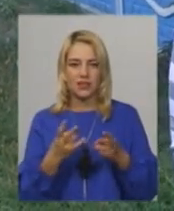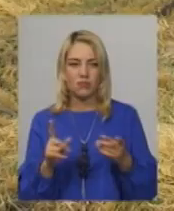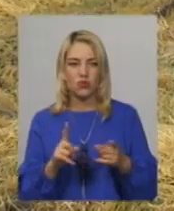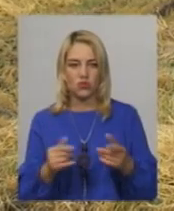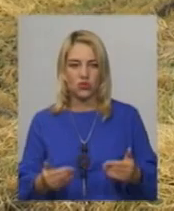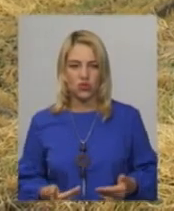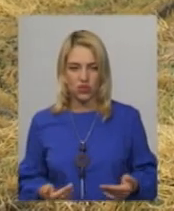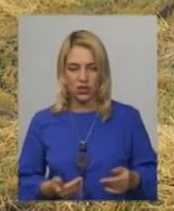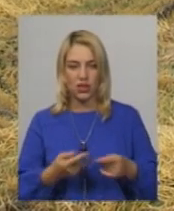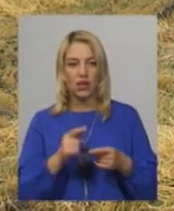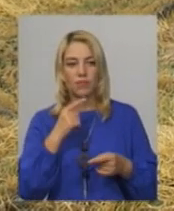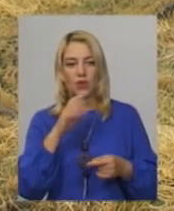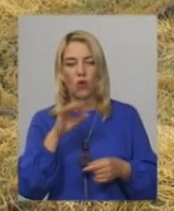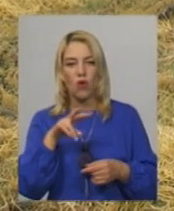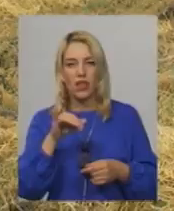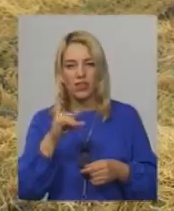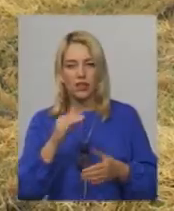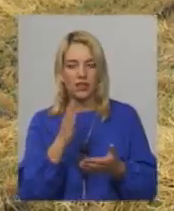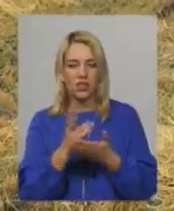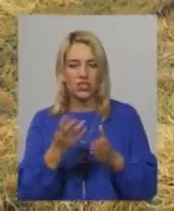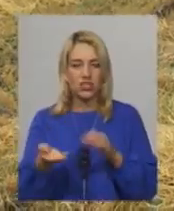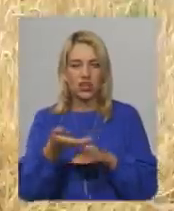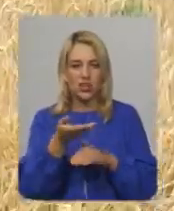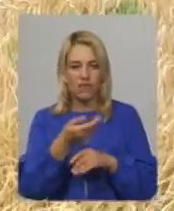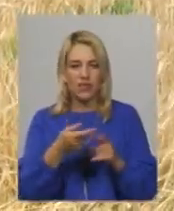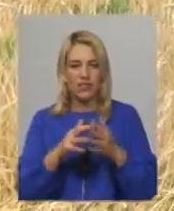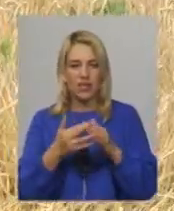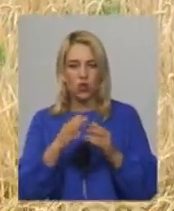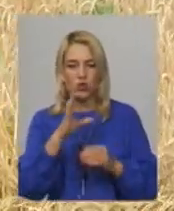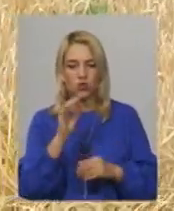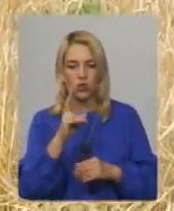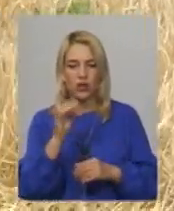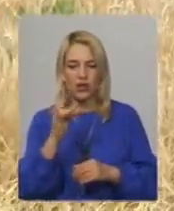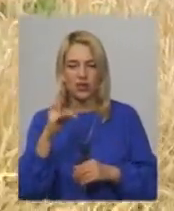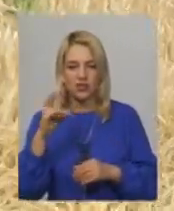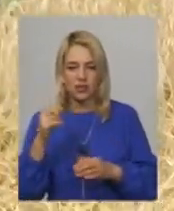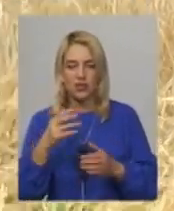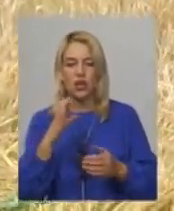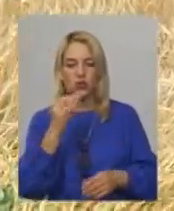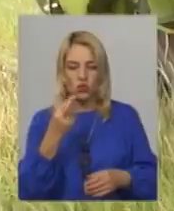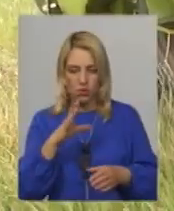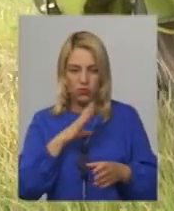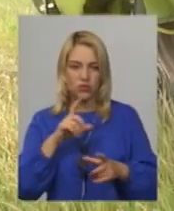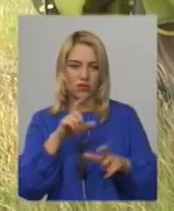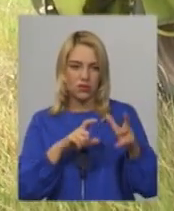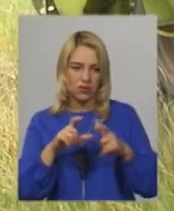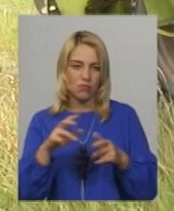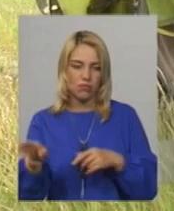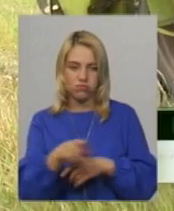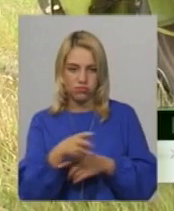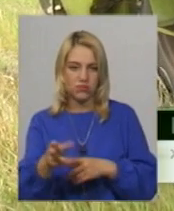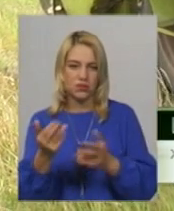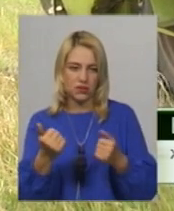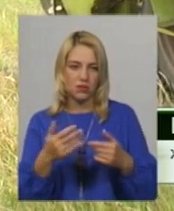жити. Володимира Олійниками застали на жнивах в іншому селі Сокиринцях. Чоловік не приховує, сою обробляв гербіцидом. В червні кропили город,